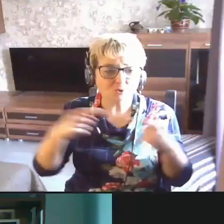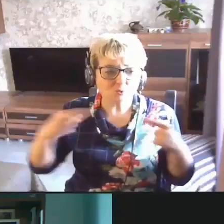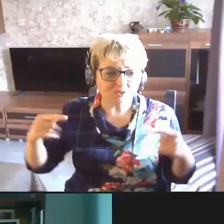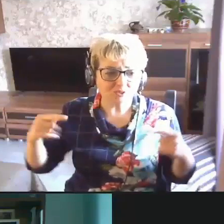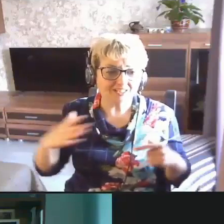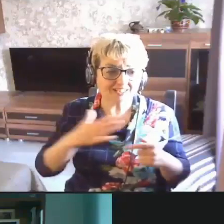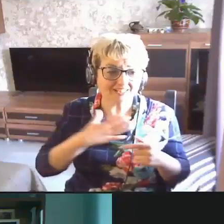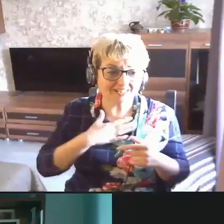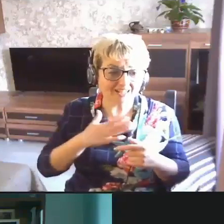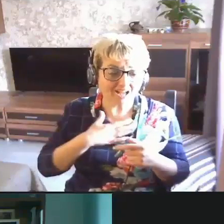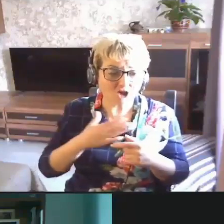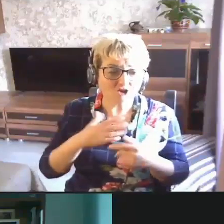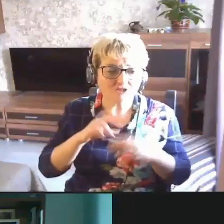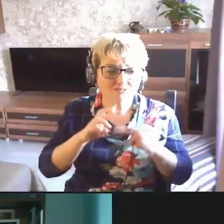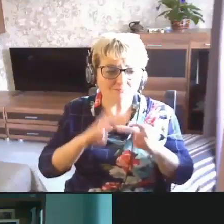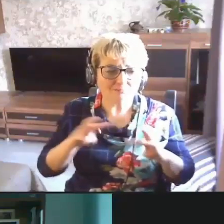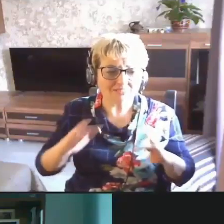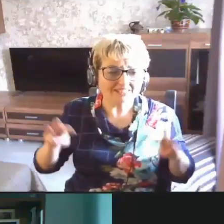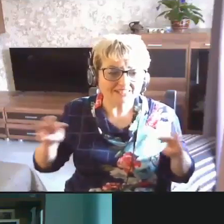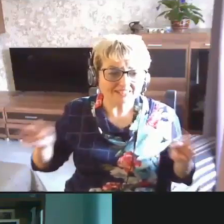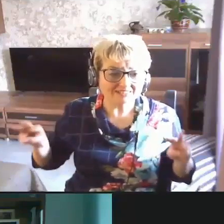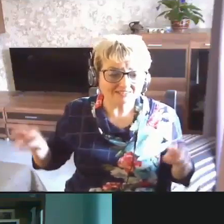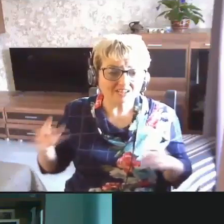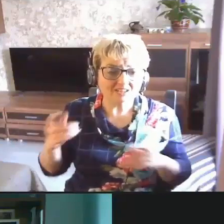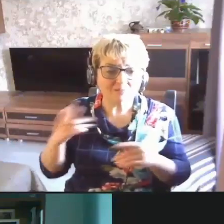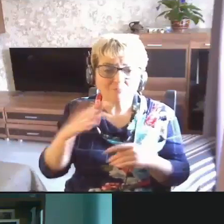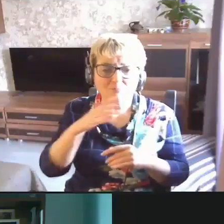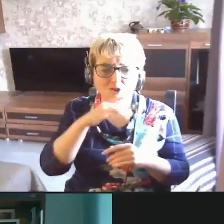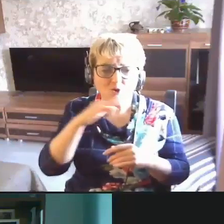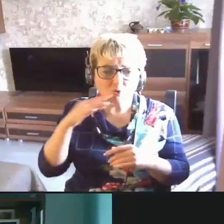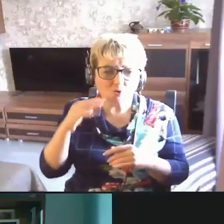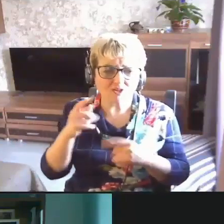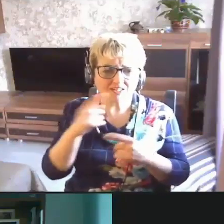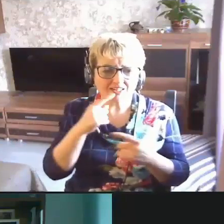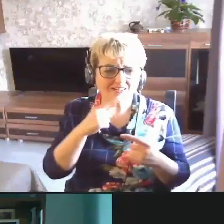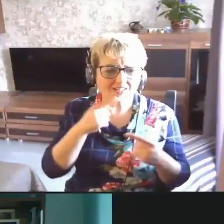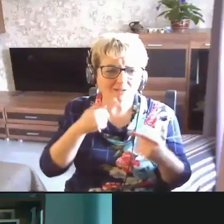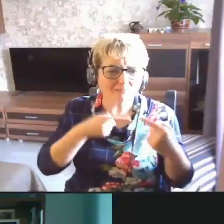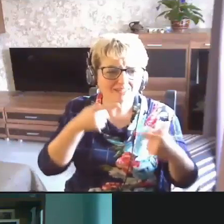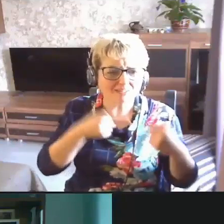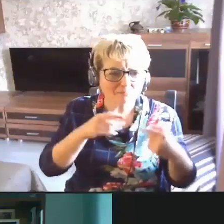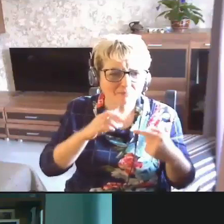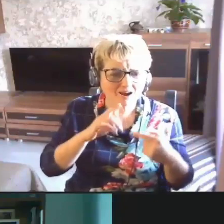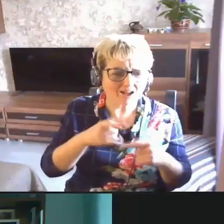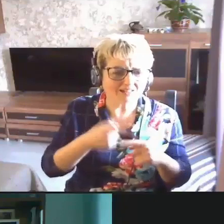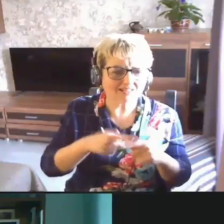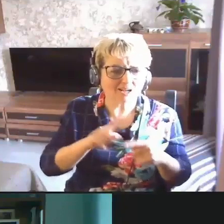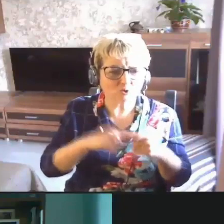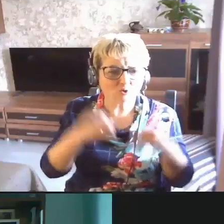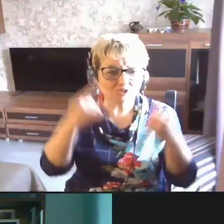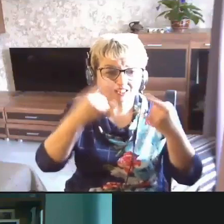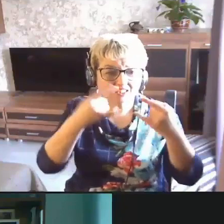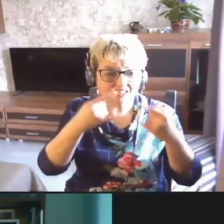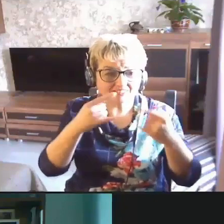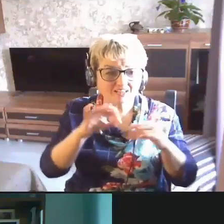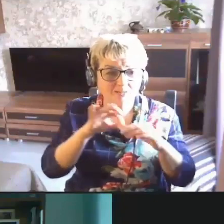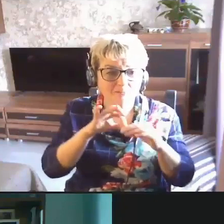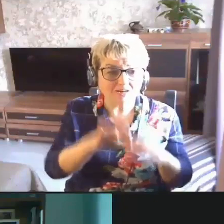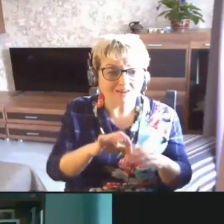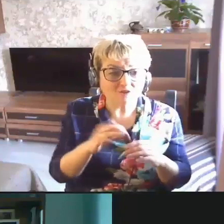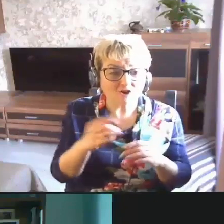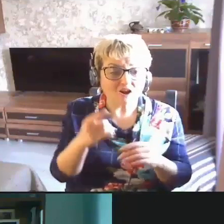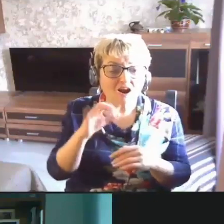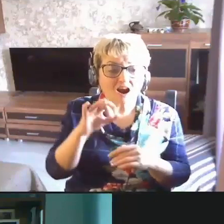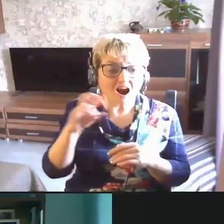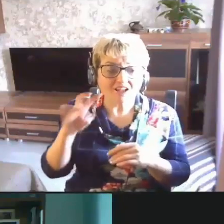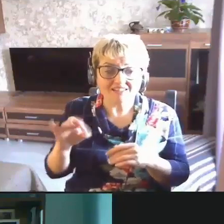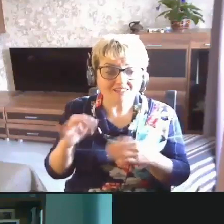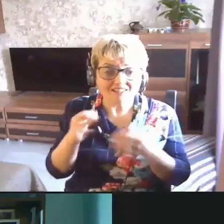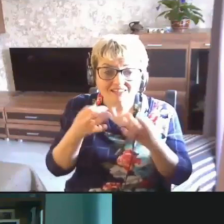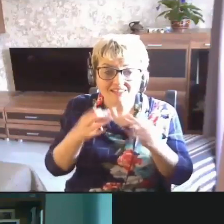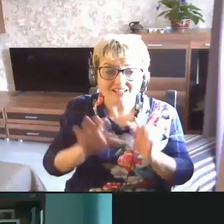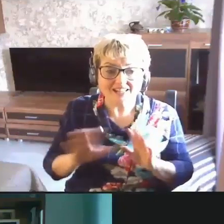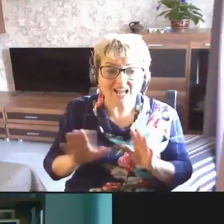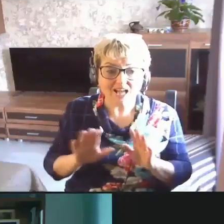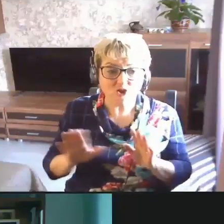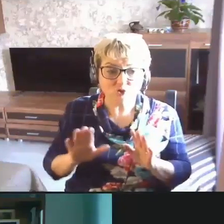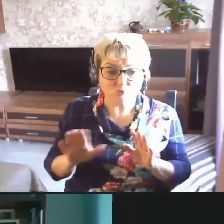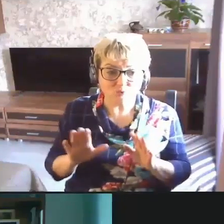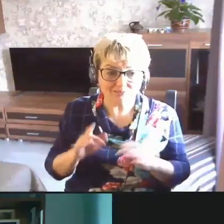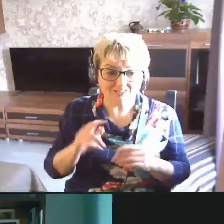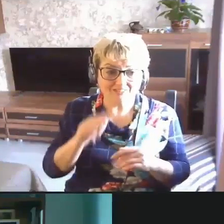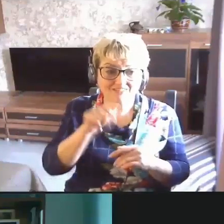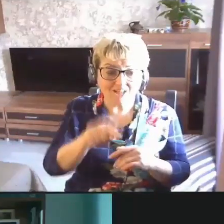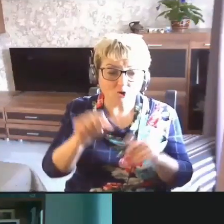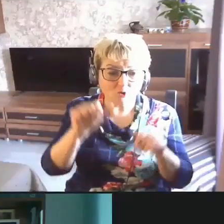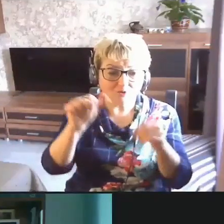наших министров, и многие дебаты, которые происходят на телевидении, они недоступны,